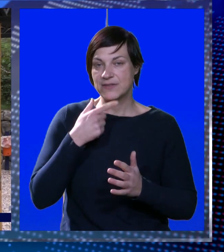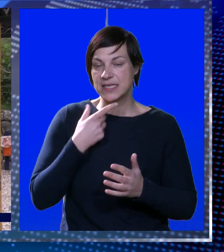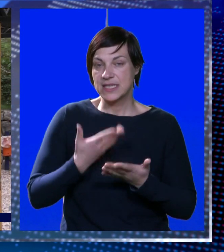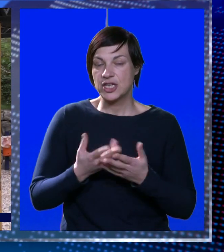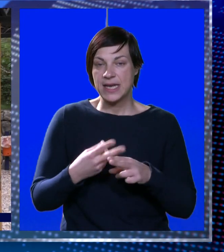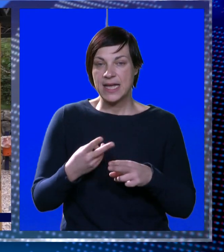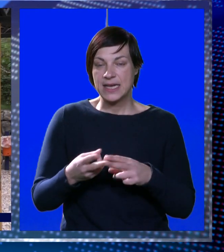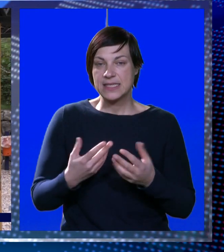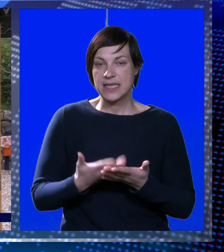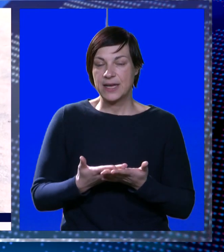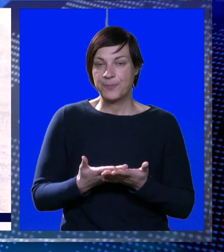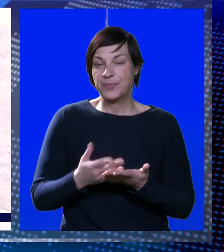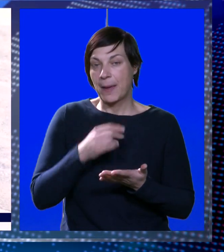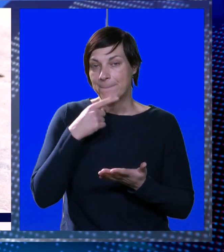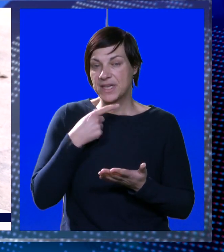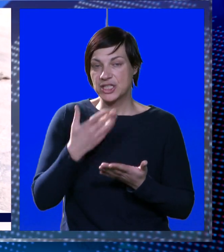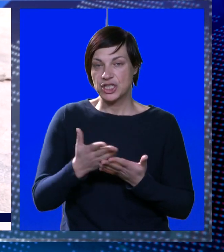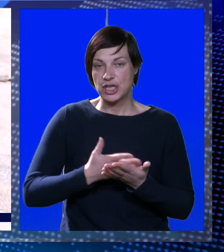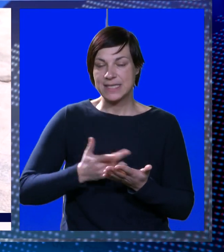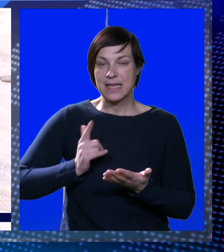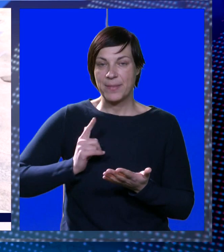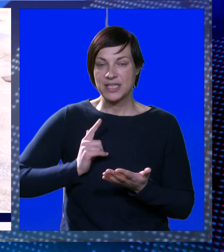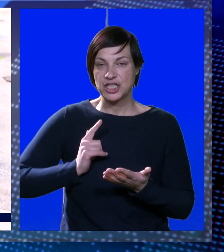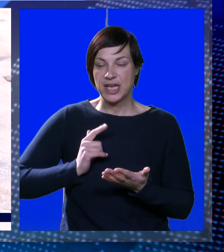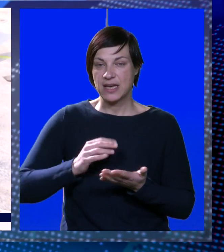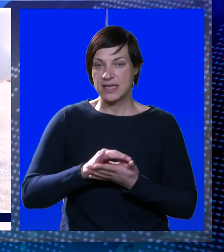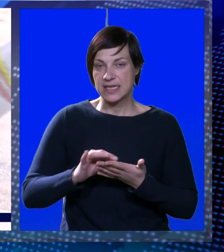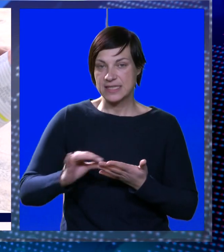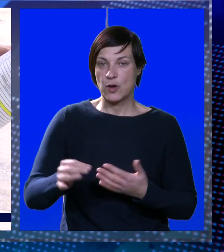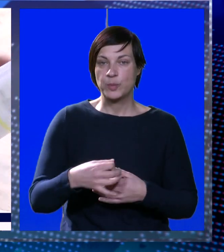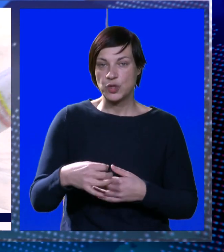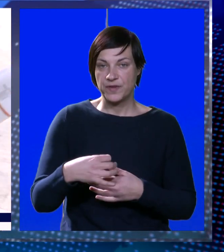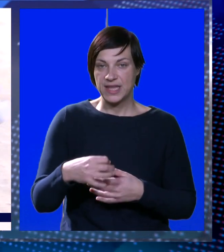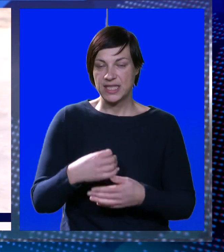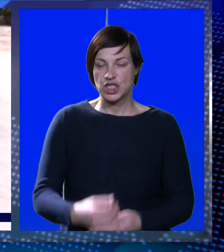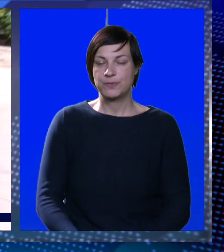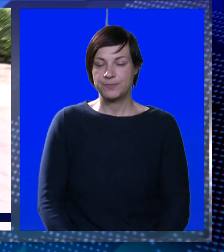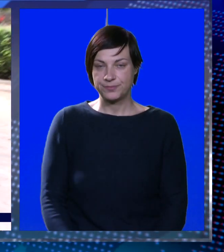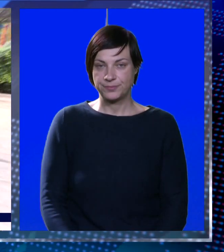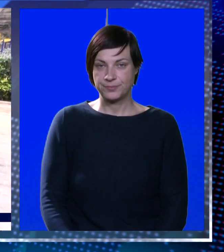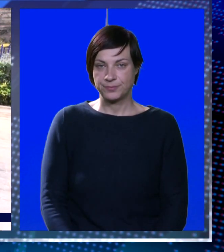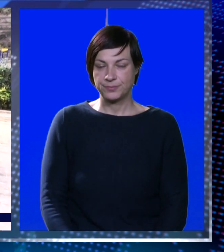sve izrečeno ne realizira i dalje će se pričati o listama čekanja za upis u vrtić.